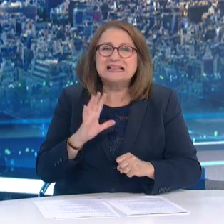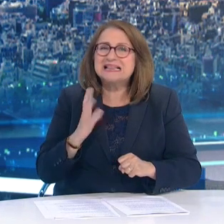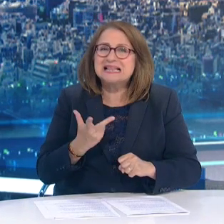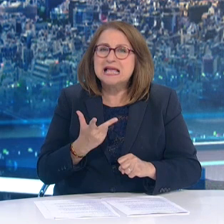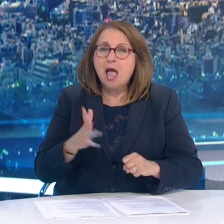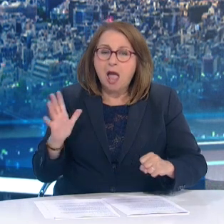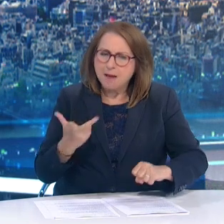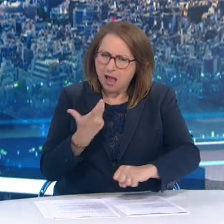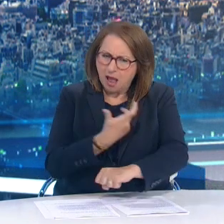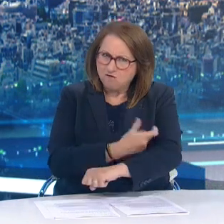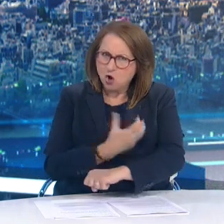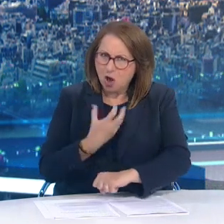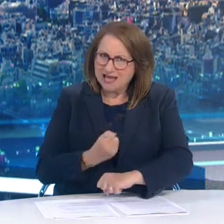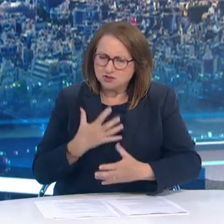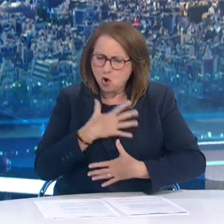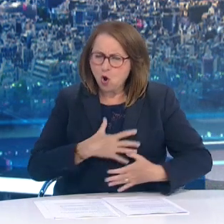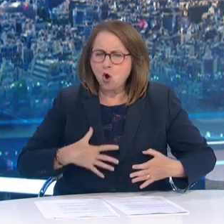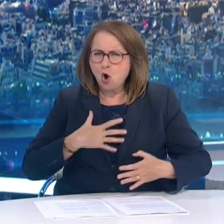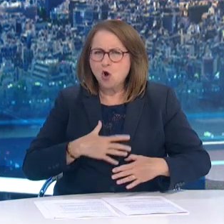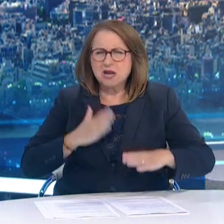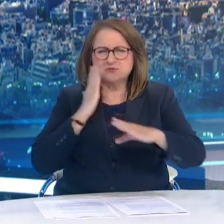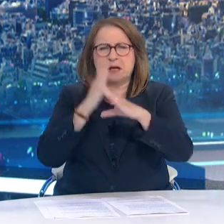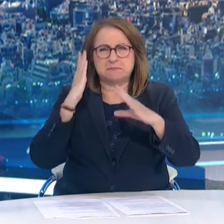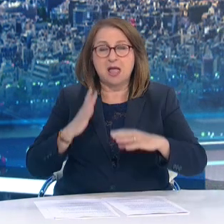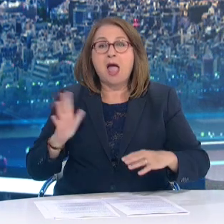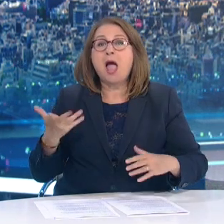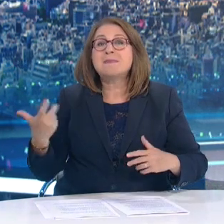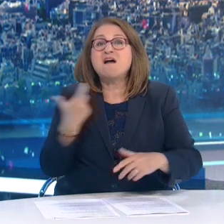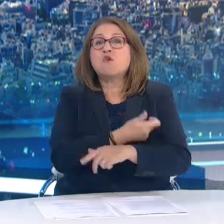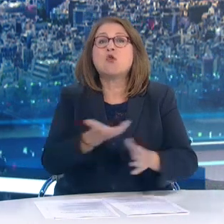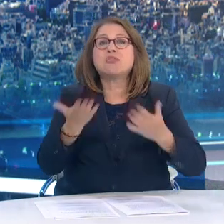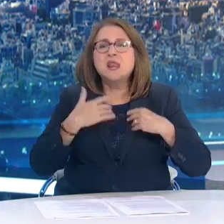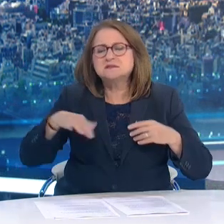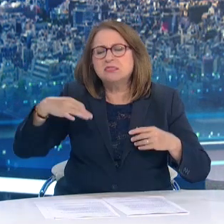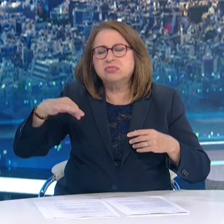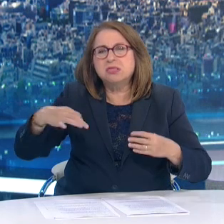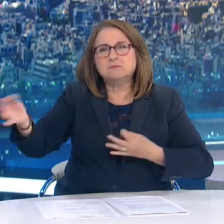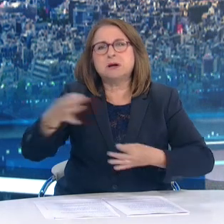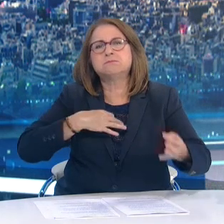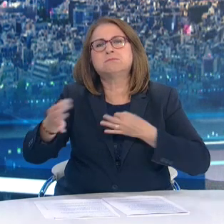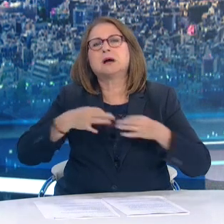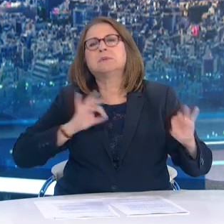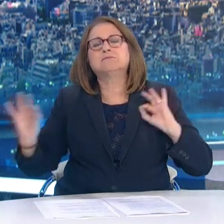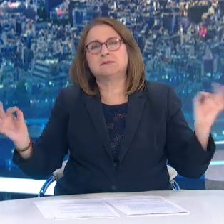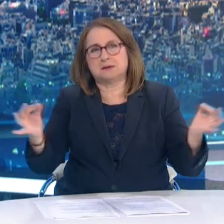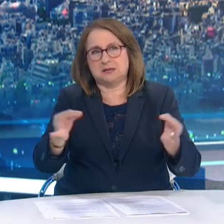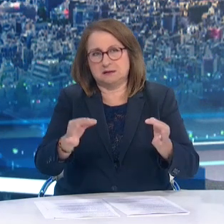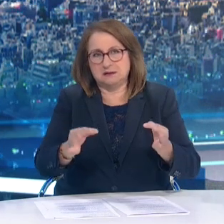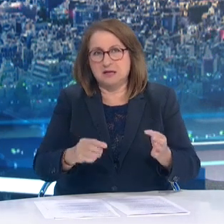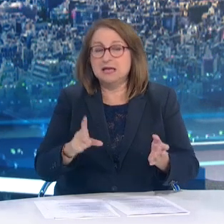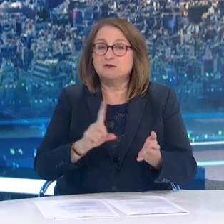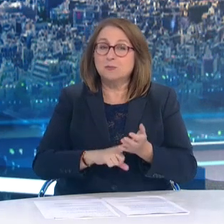Επίσης, η εντατική χνηλάτηση των νέων κρουσμάτων και ο συνεχής έλεγχος όλων των εργαζομένων αλλά και των νέων μας